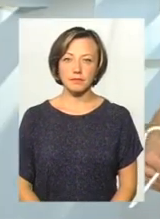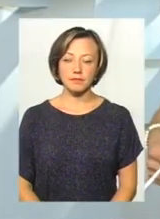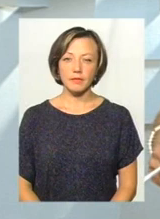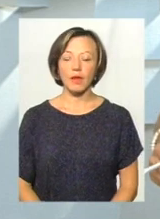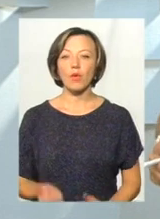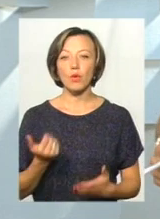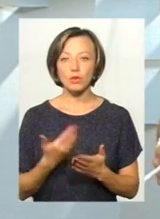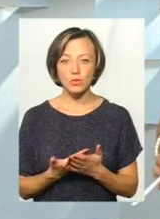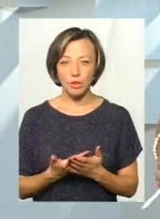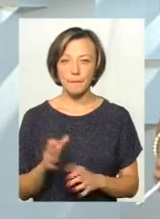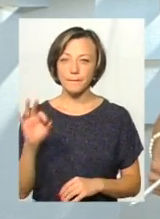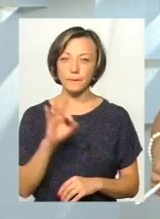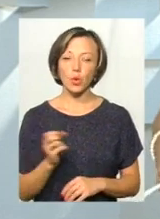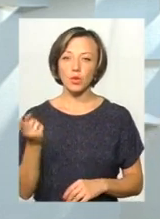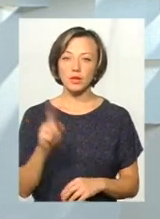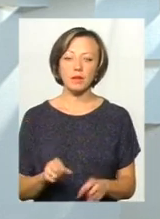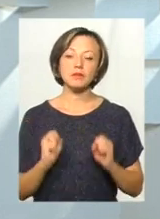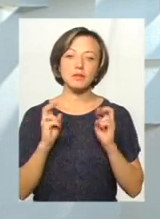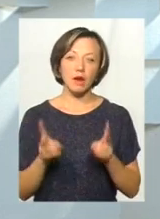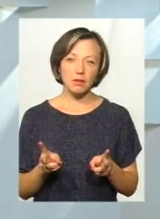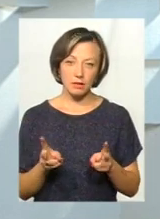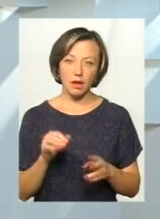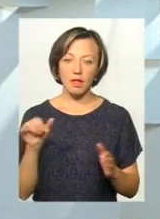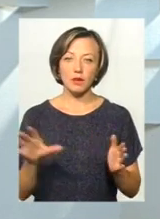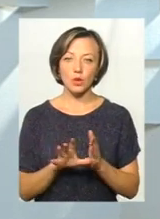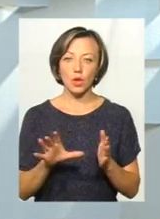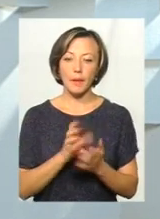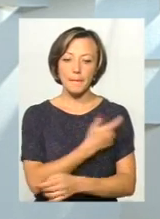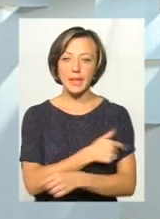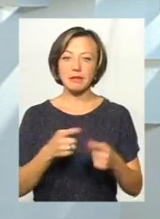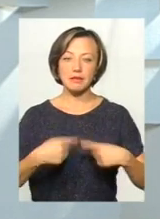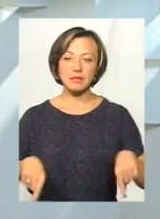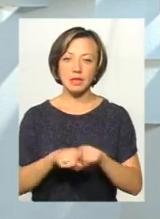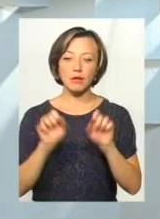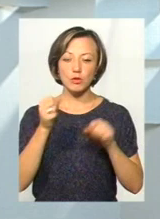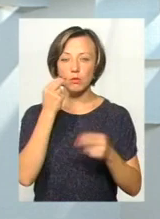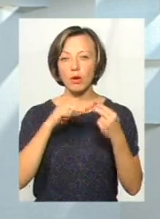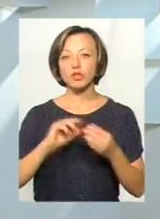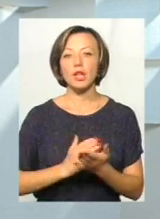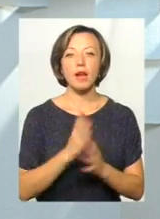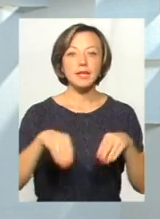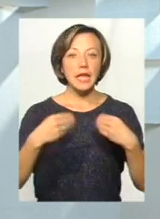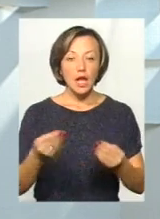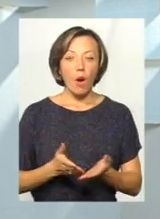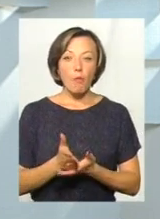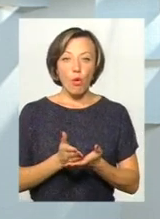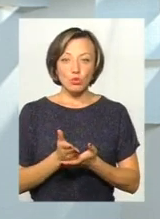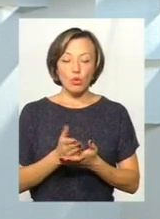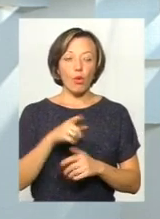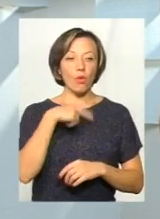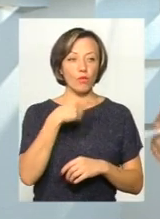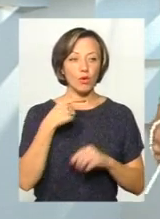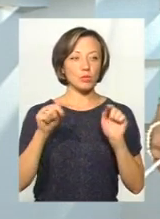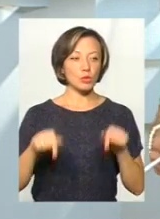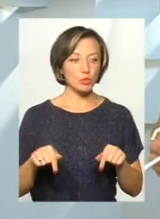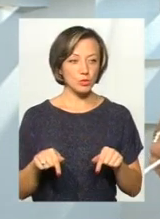Отже, про те, яким чином електронна медицина може покращити якісне дання медичних послуг, говоримо